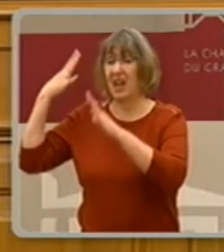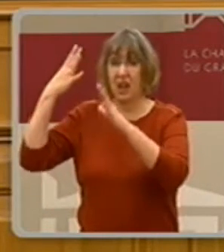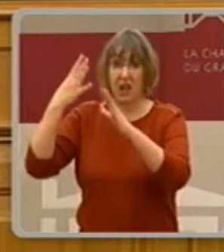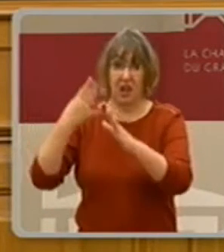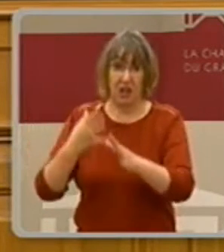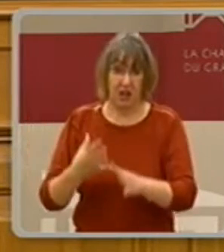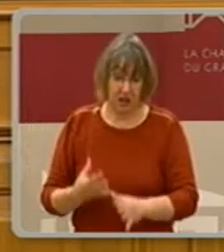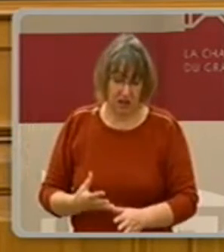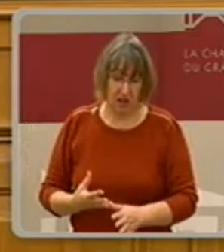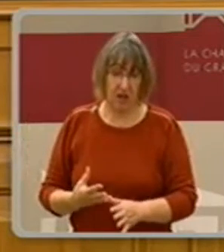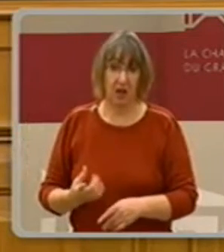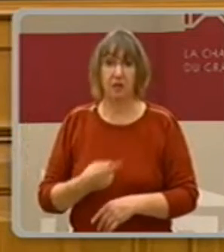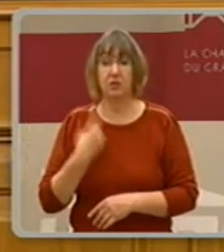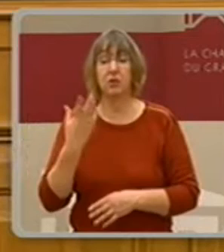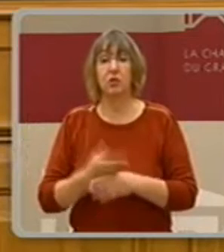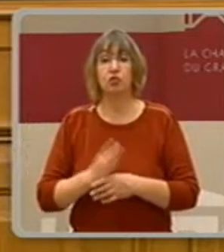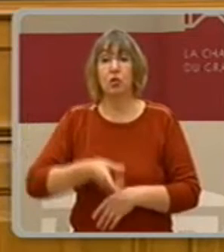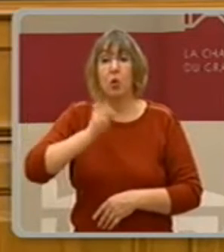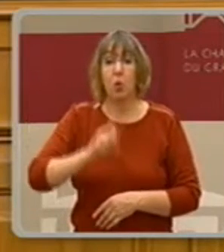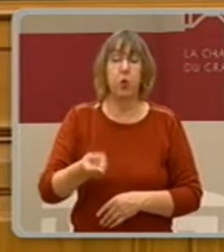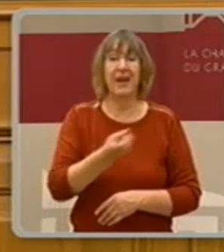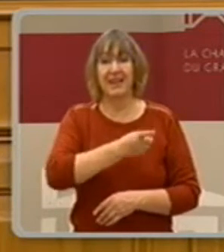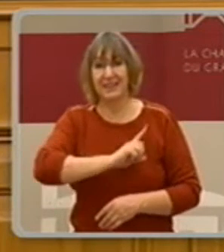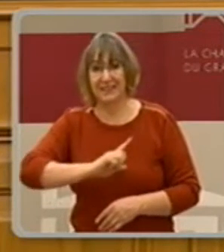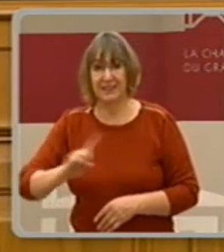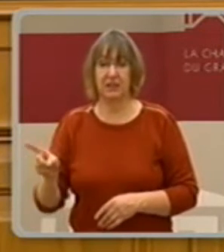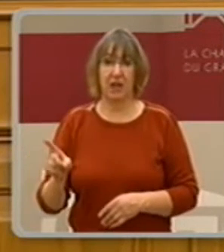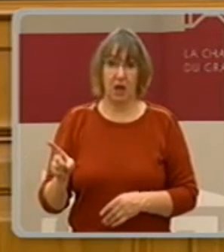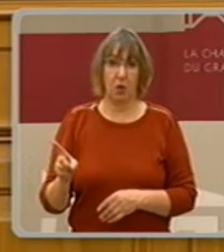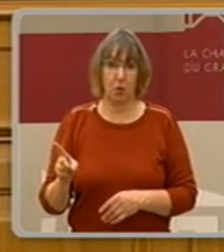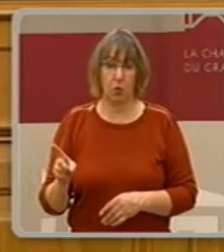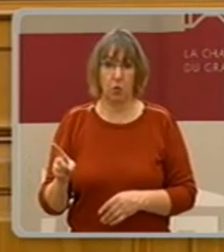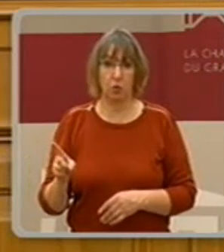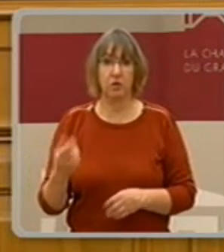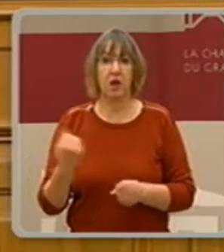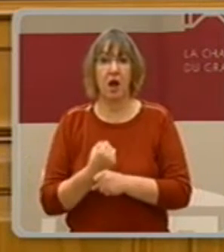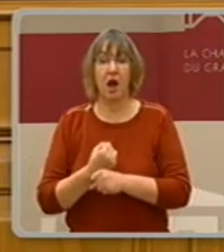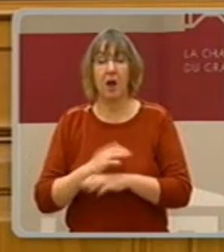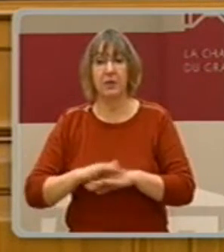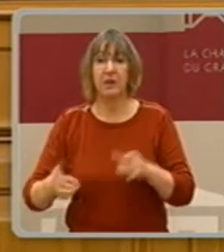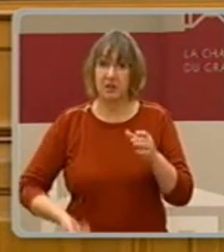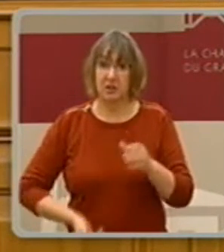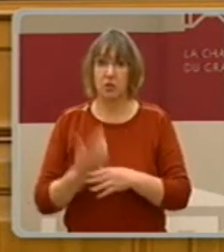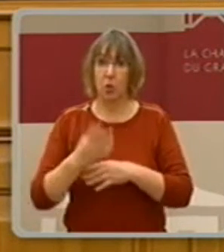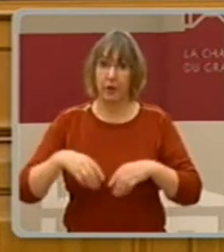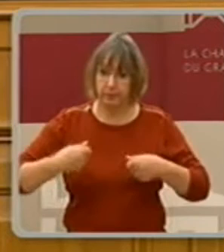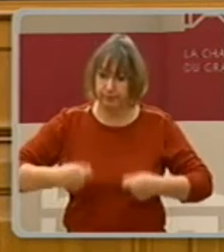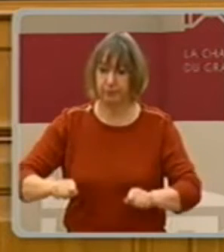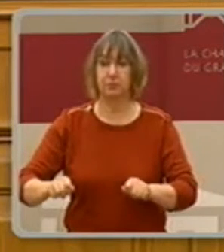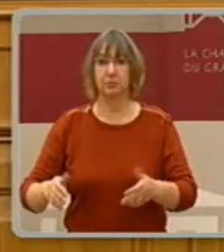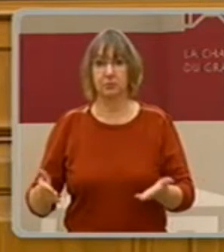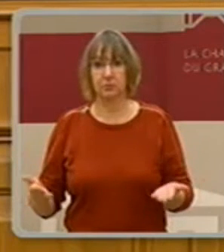in dem wir die 100.000 Plätze geschaffen haben, als der Schuhmarsch als Ruppgänger